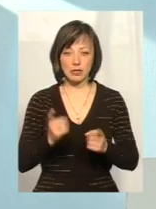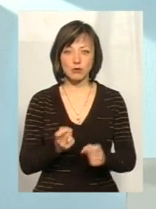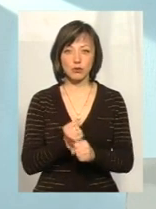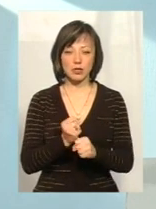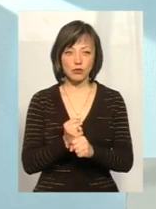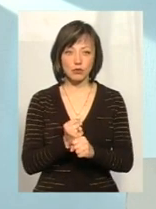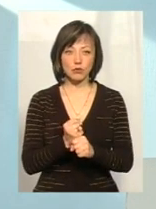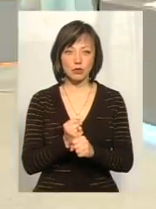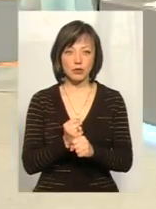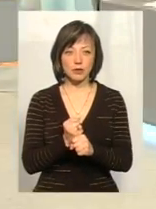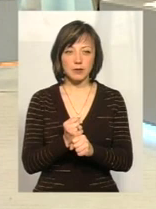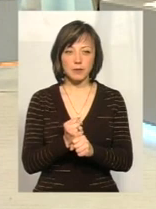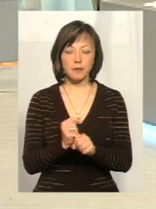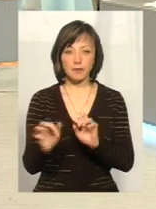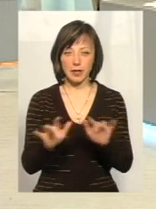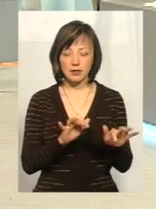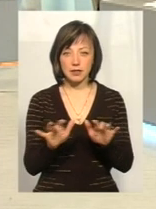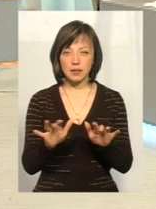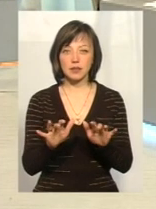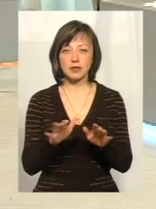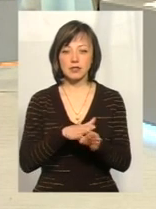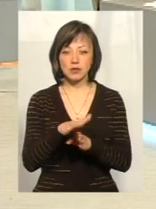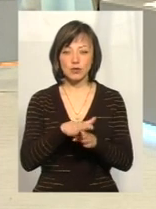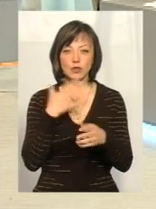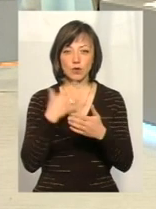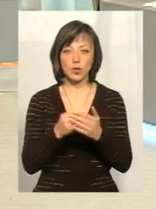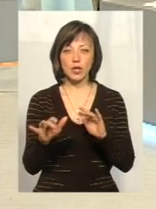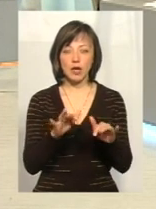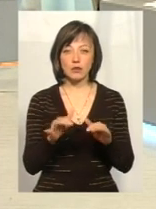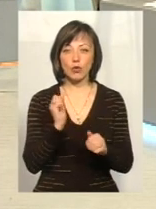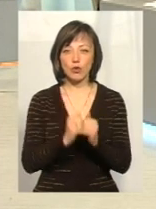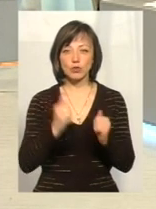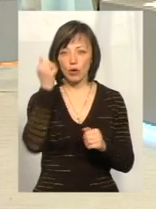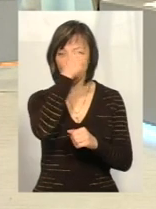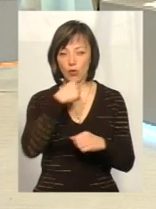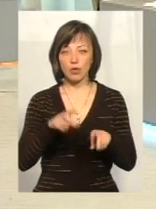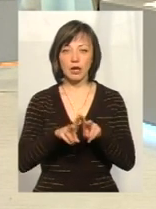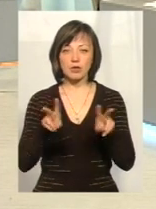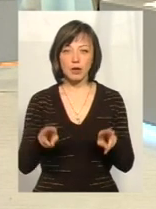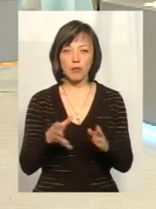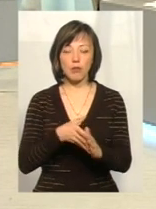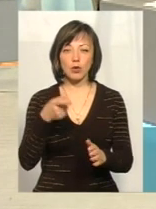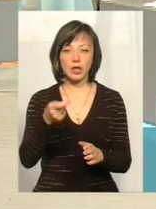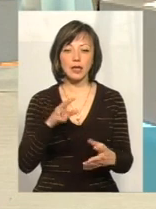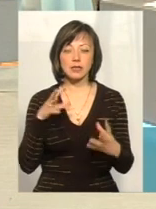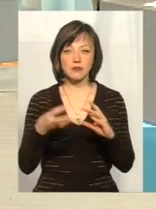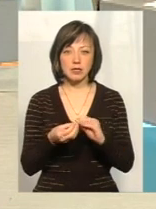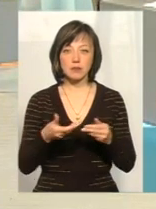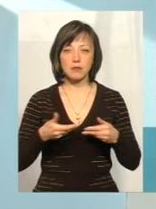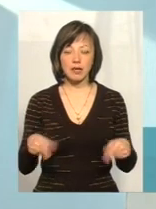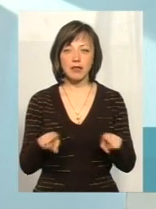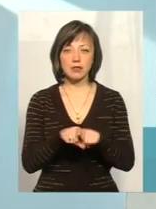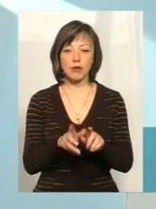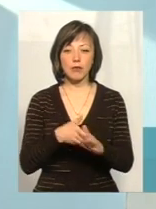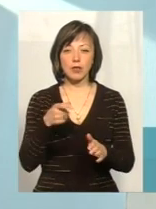здійснює свою діяльність, вона кожного року так само подає звітність. Ми так само